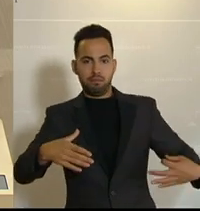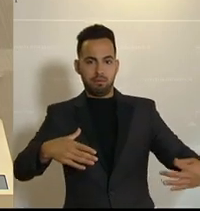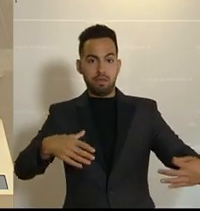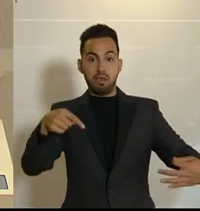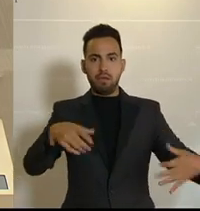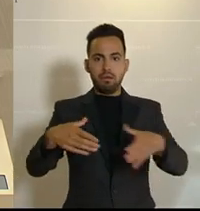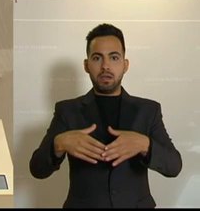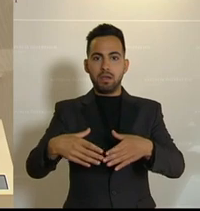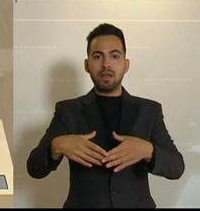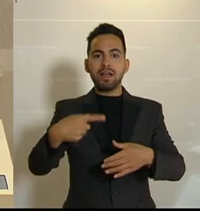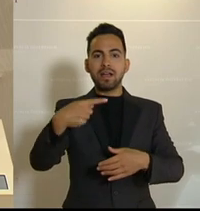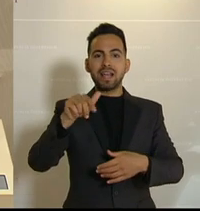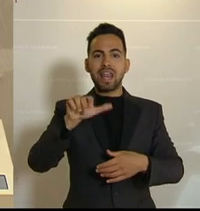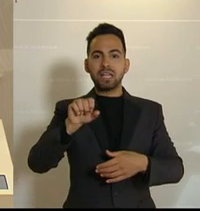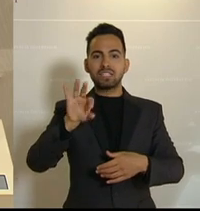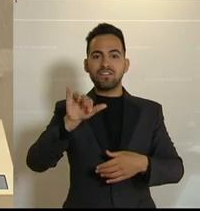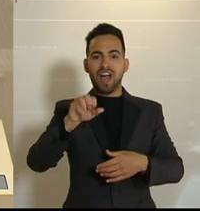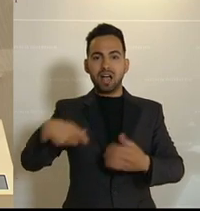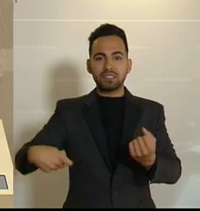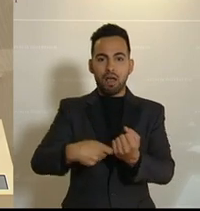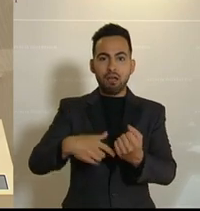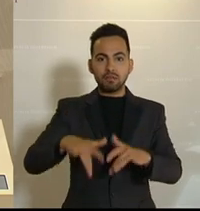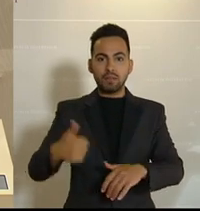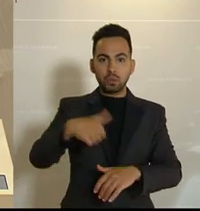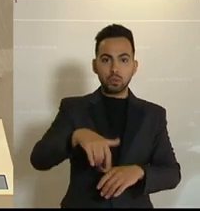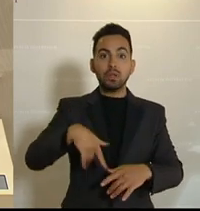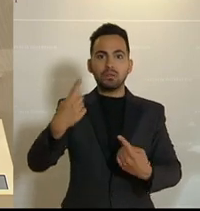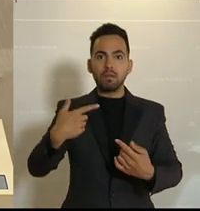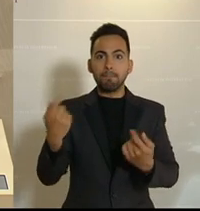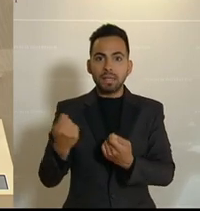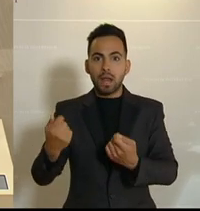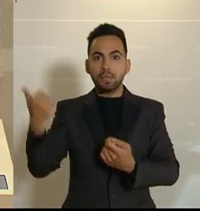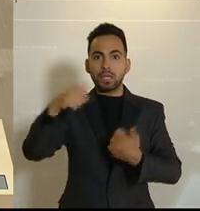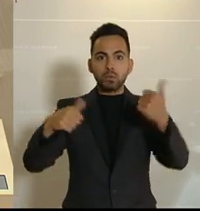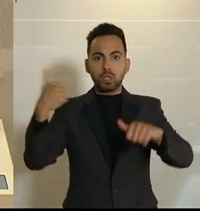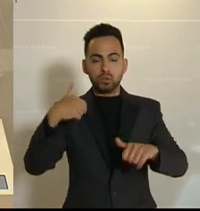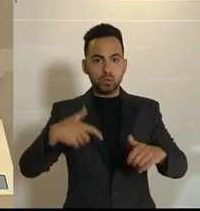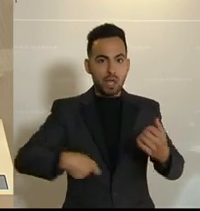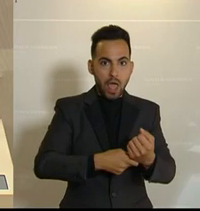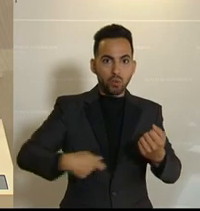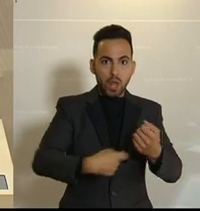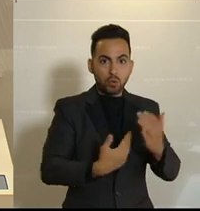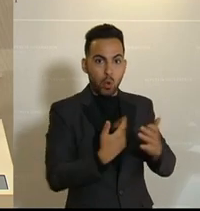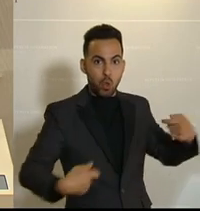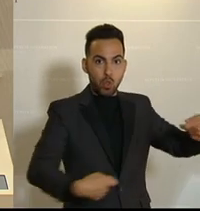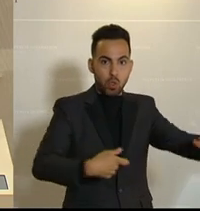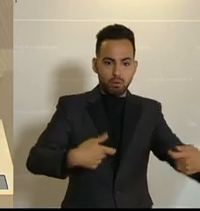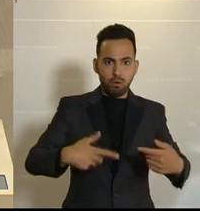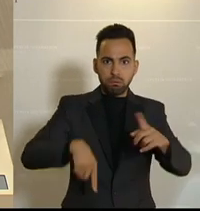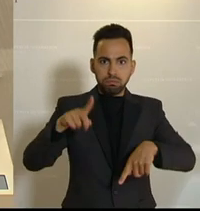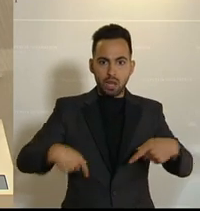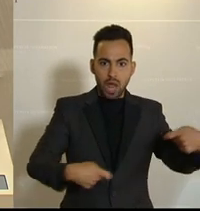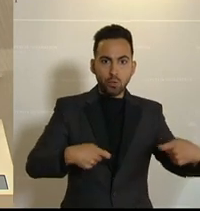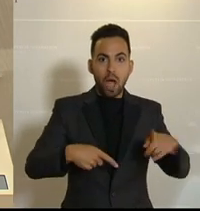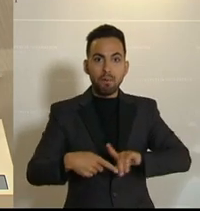verlegt, dann kommen mehrere Netzbetreiber und wollen auch ihre Leitungen einlegen. Das heißt, in die Zentren haben wir dann oft mehrere Leitungen, in die Ortschaften draußen